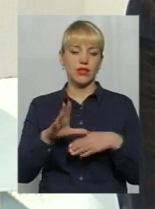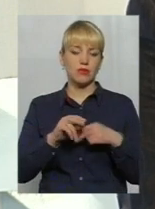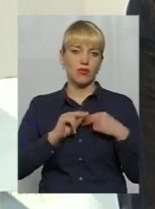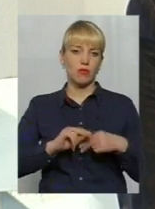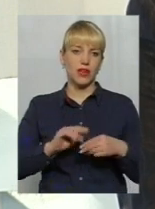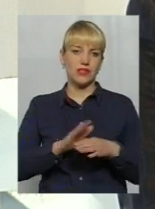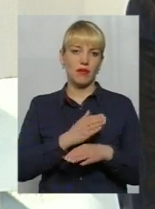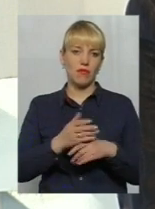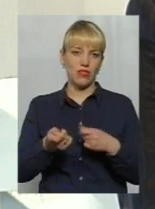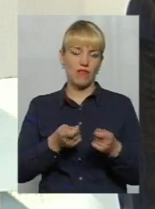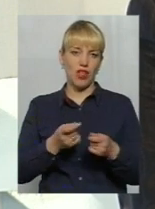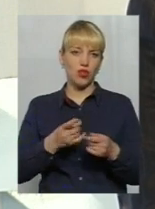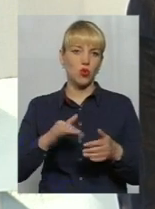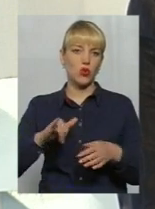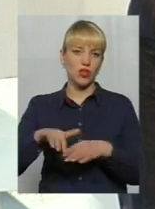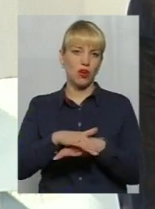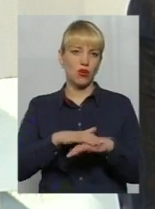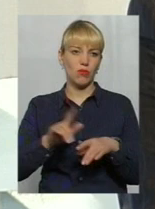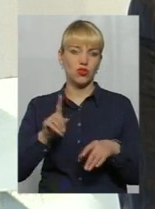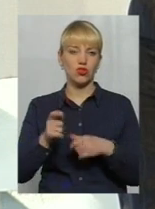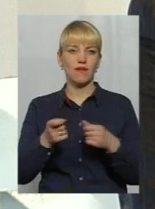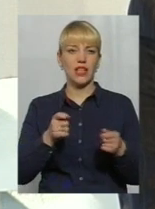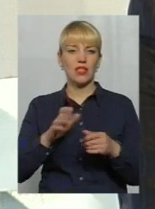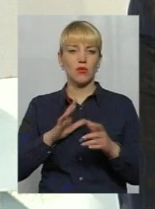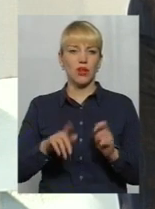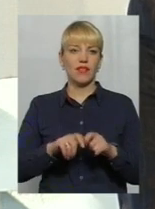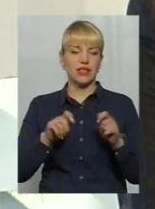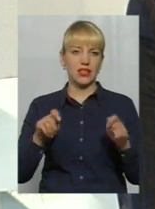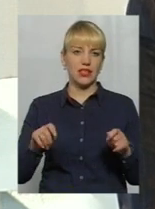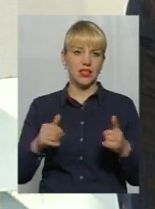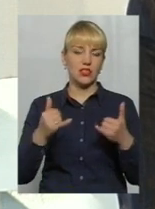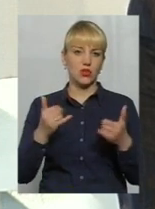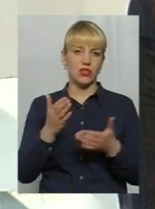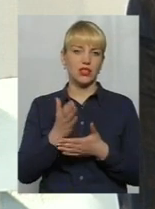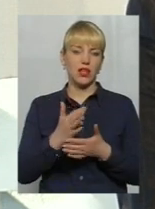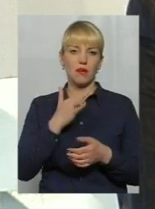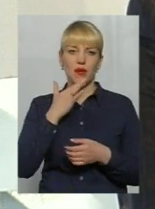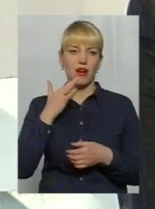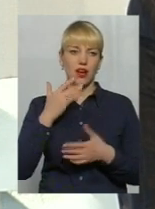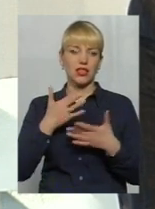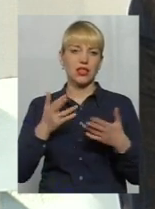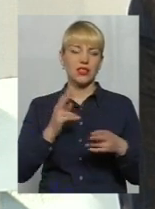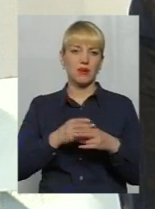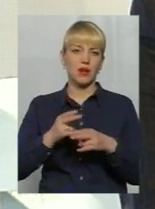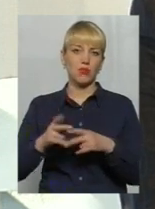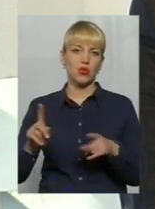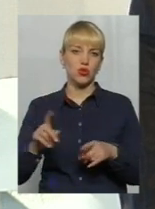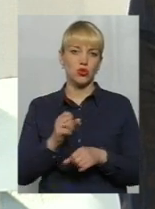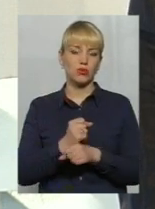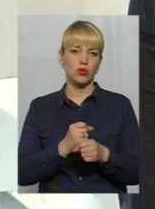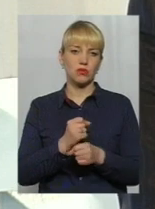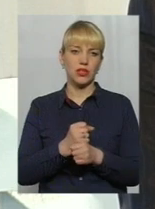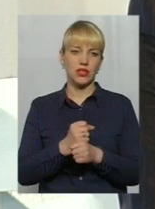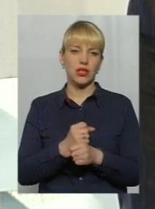між владою і громадою, для того, щоб влада була відкрита. Сьогодні є дуже багато всяких перепонів для того, щоб зробити